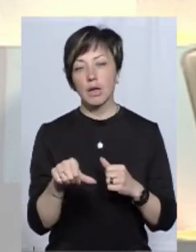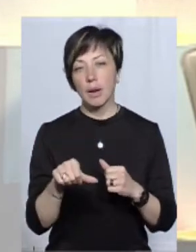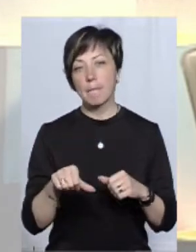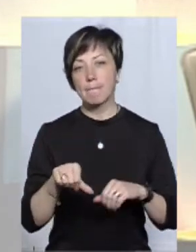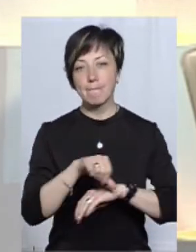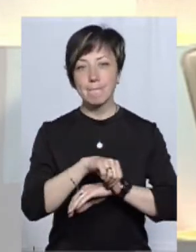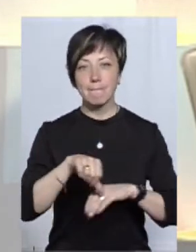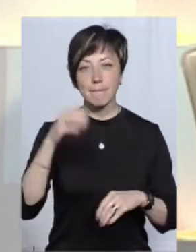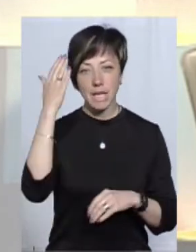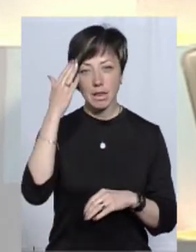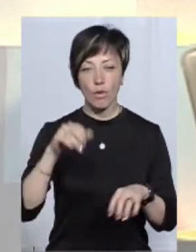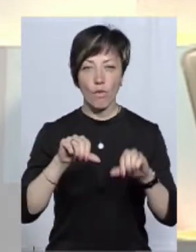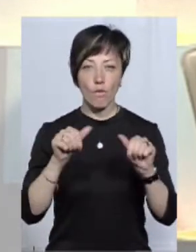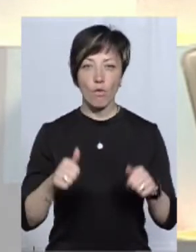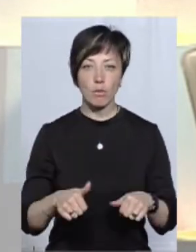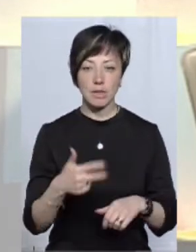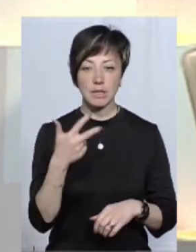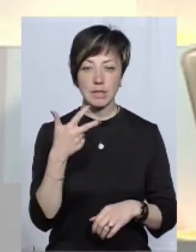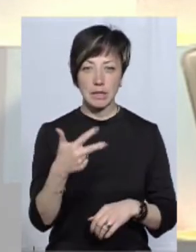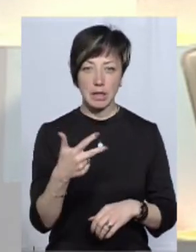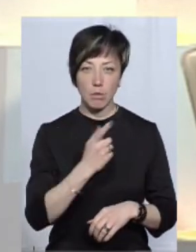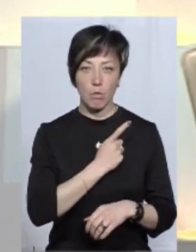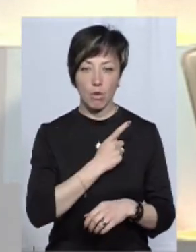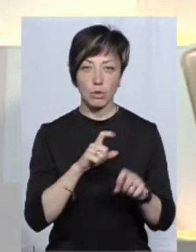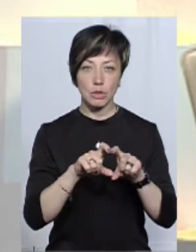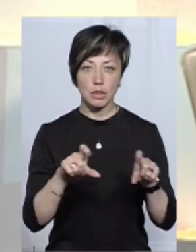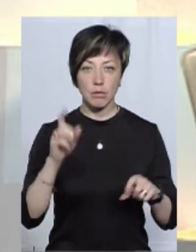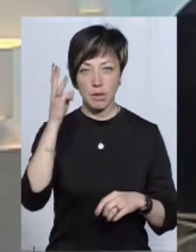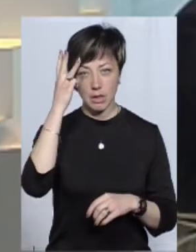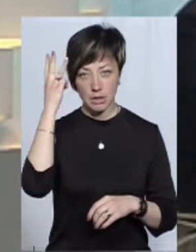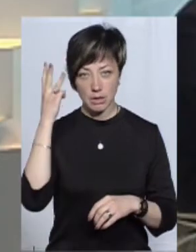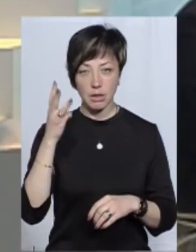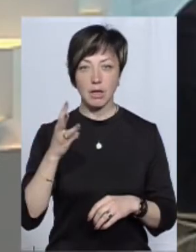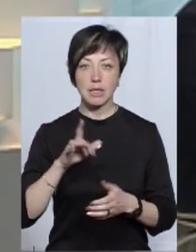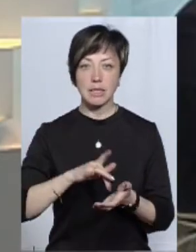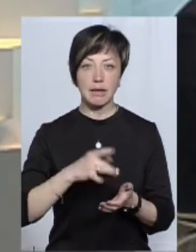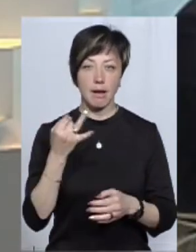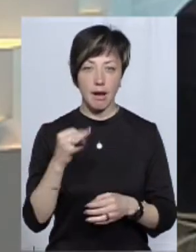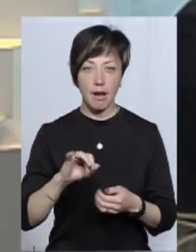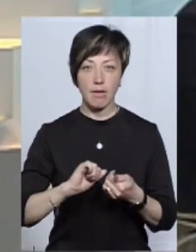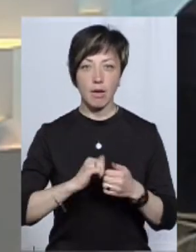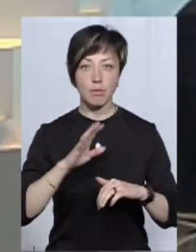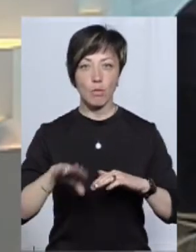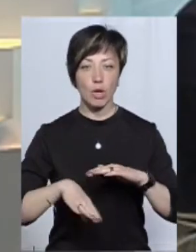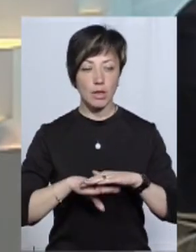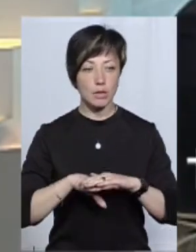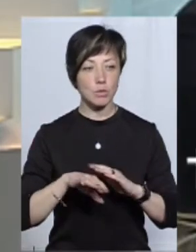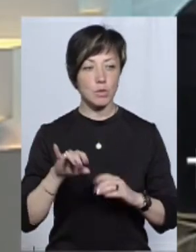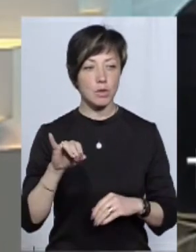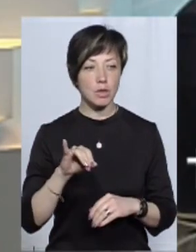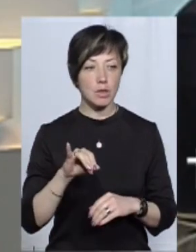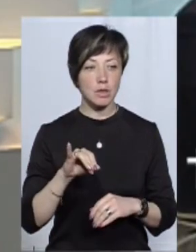оформлення і митний контроль здійснюють три митних пости. Це в Хмельницькому, Хмельницький центральний, в Кам'янці-Подільському